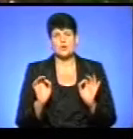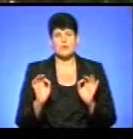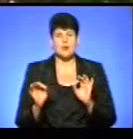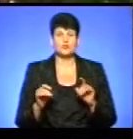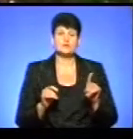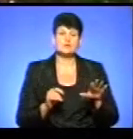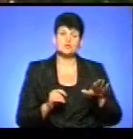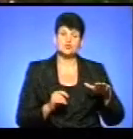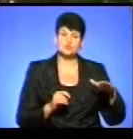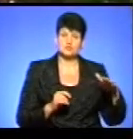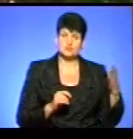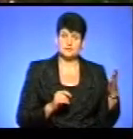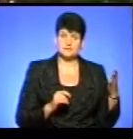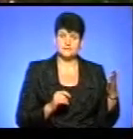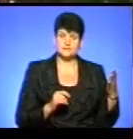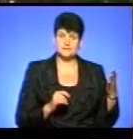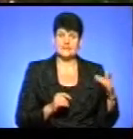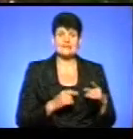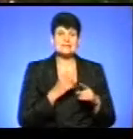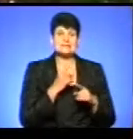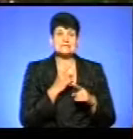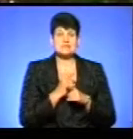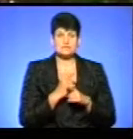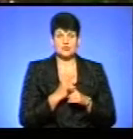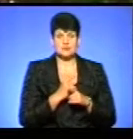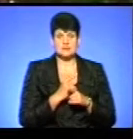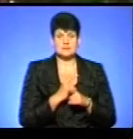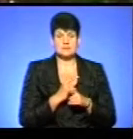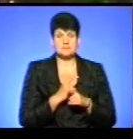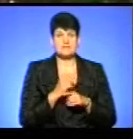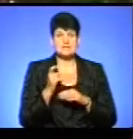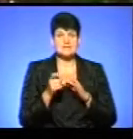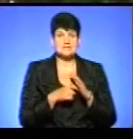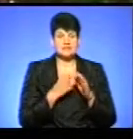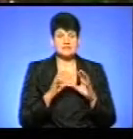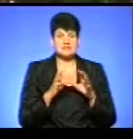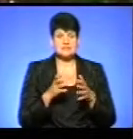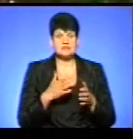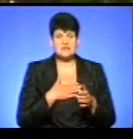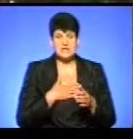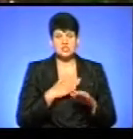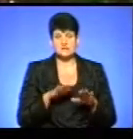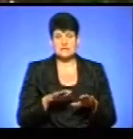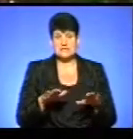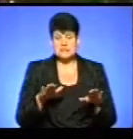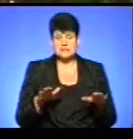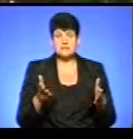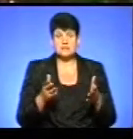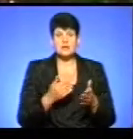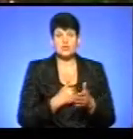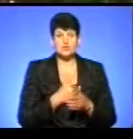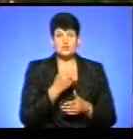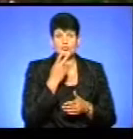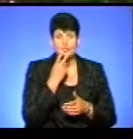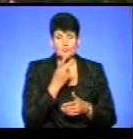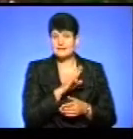іншого боку, заборонить пізнавати світ нашим дітям, які хочуть побачити